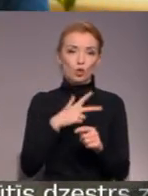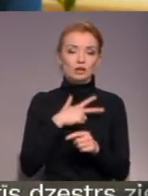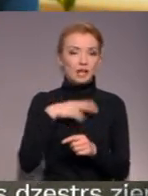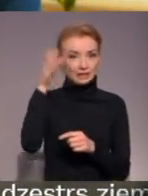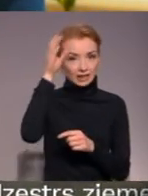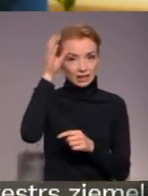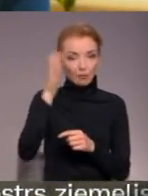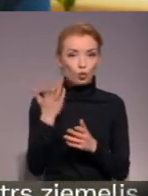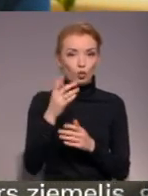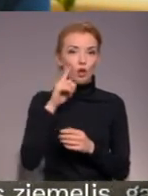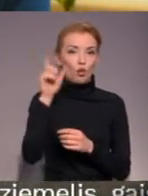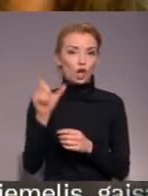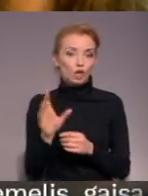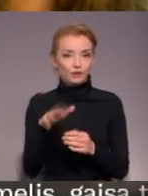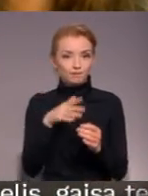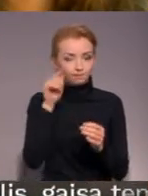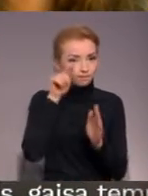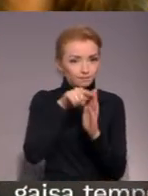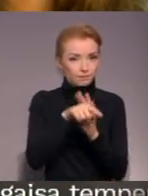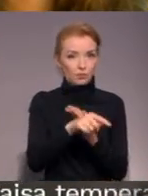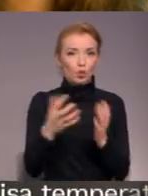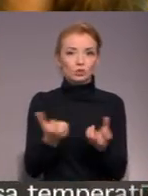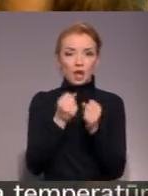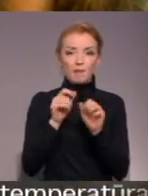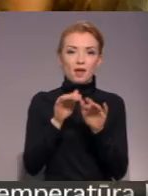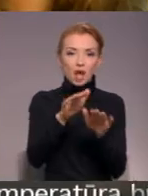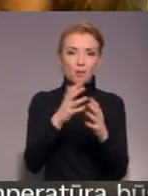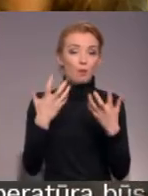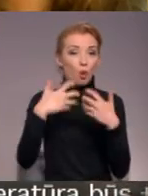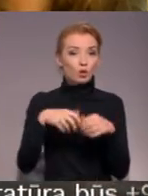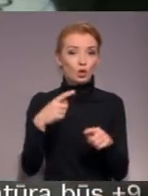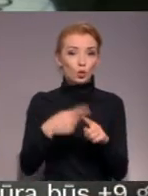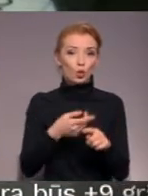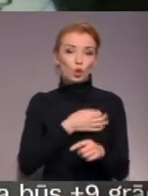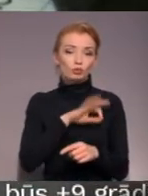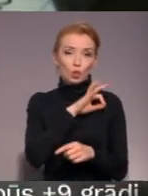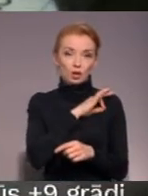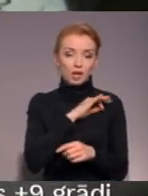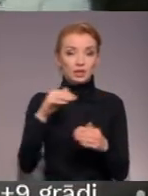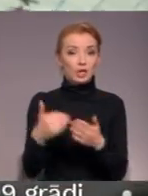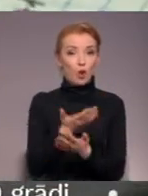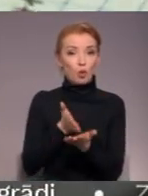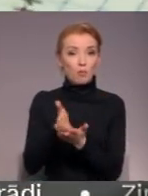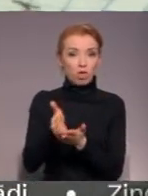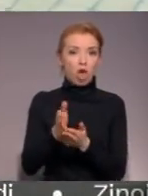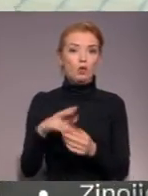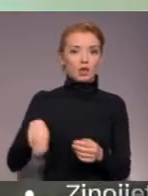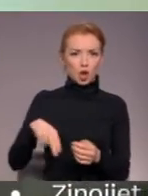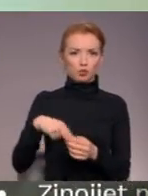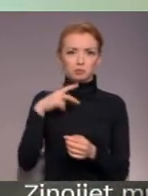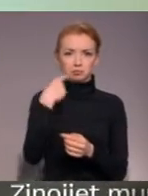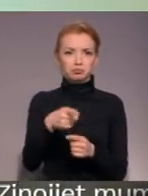jaunieši varētu padzaļināt apgūt uzņēmē darbību politiku un jurisprudenci. Jauno pieeju skolu direktori vērtē pozitīvi,